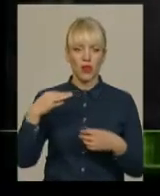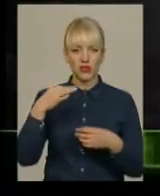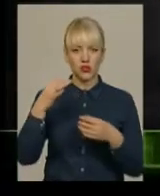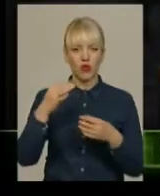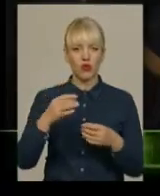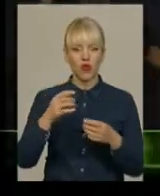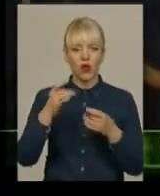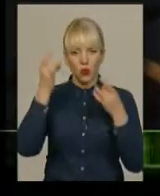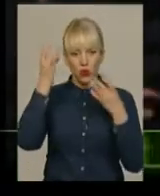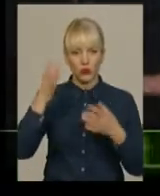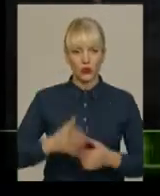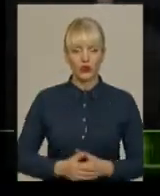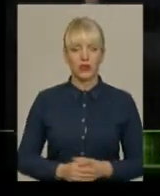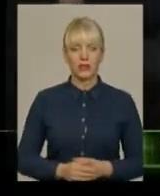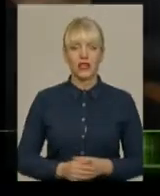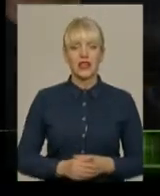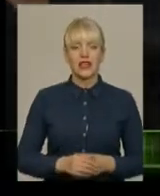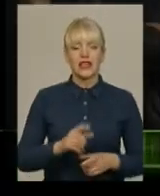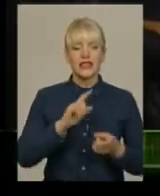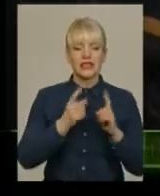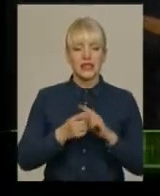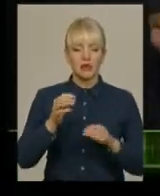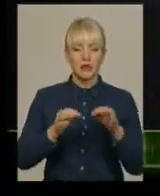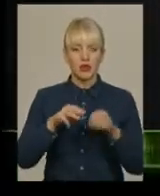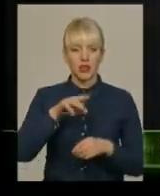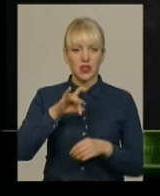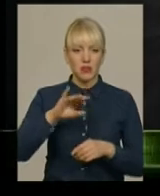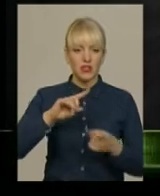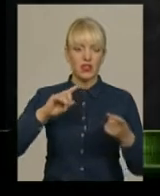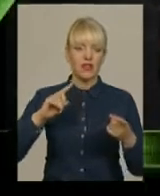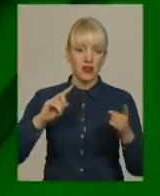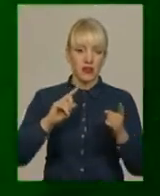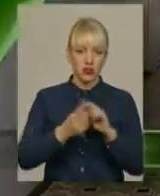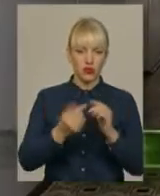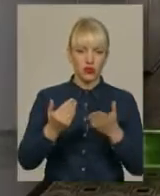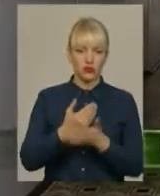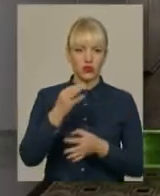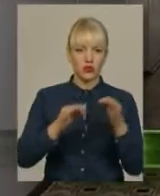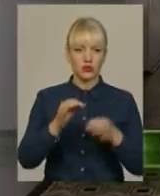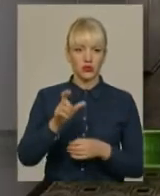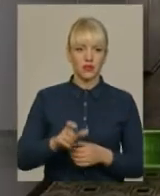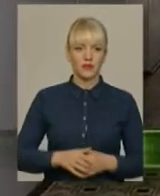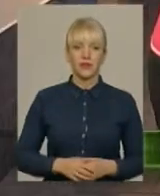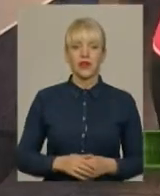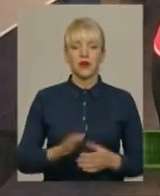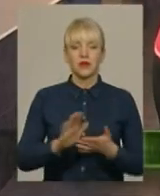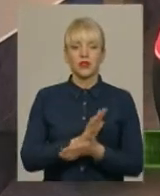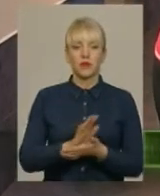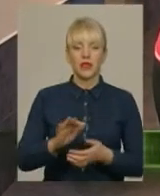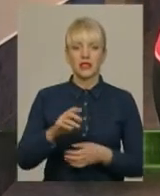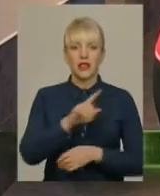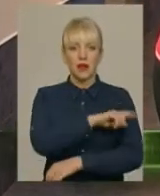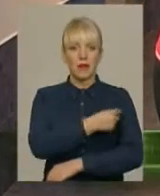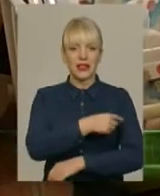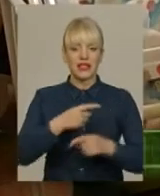депутата Бурлика. Замість судді Олександра Трембача обраний новий головуючий Олег Антонюк. Безоплатна медицина, бо чому в обласному